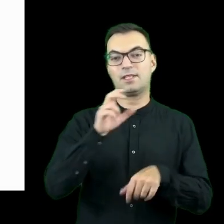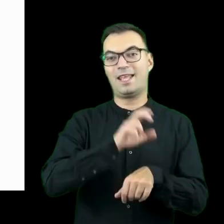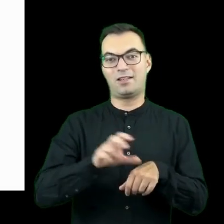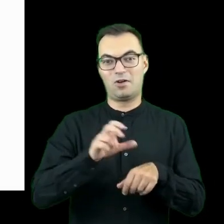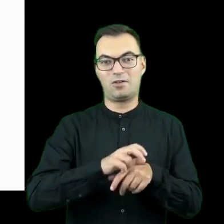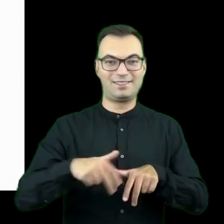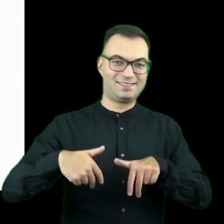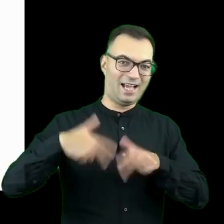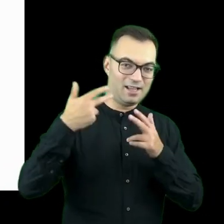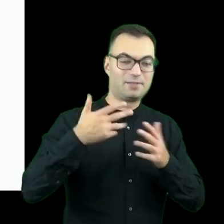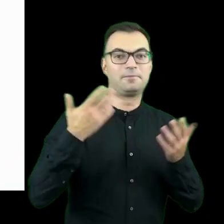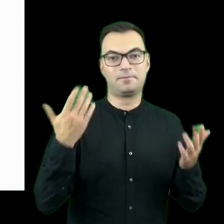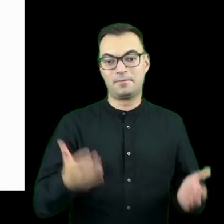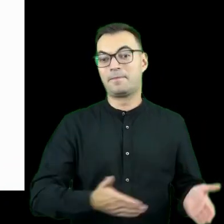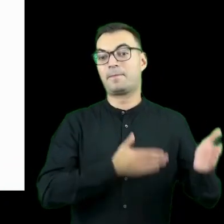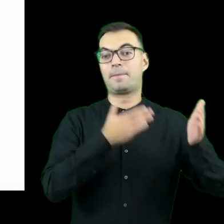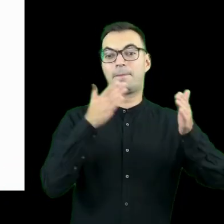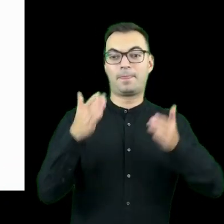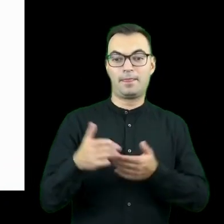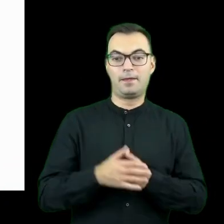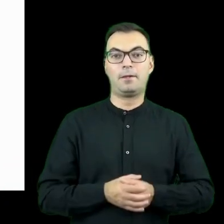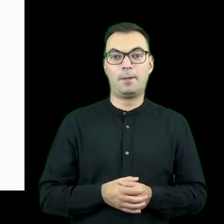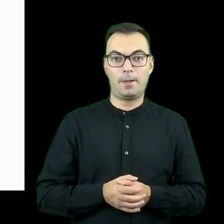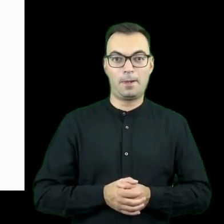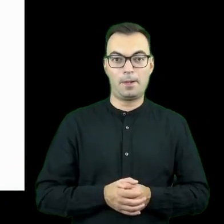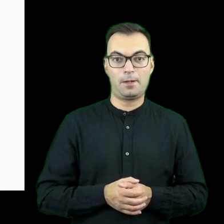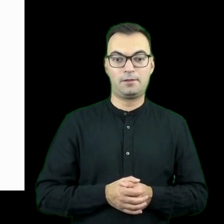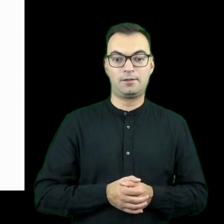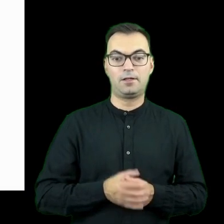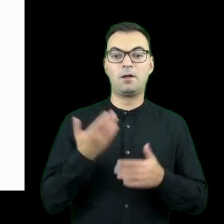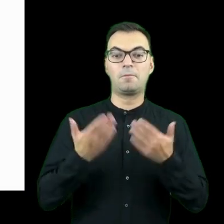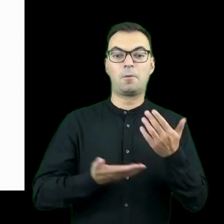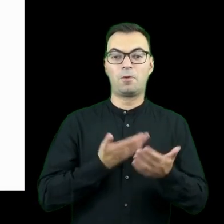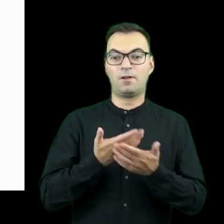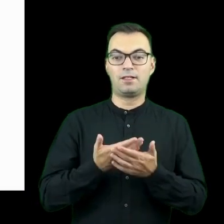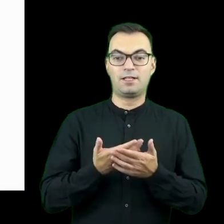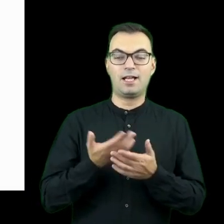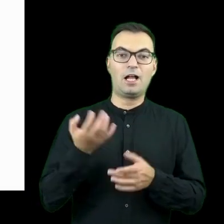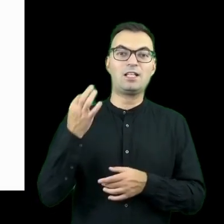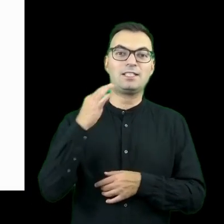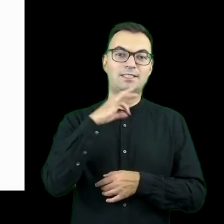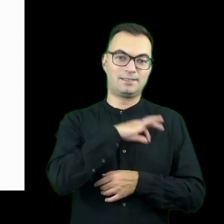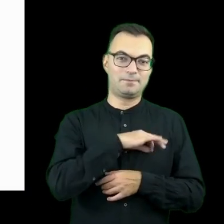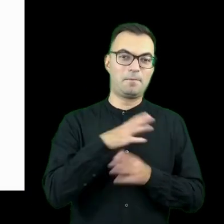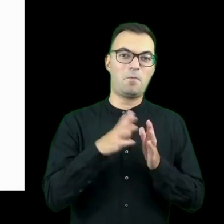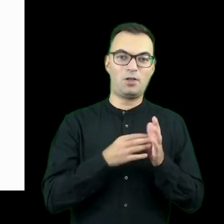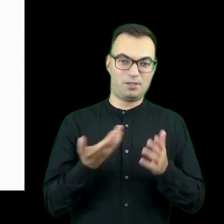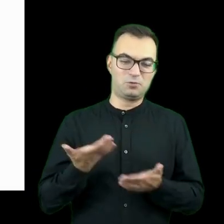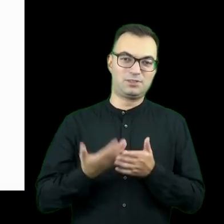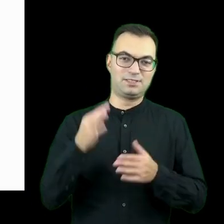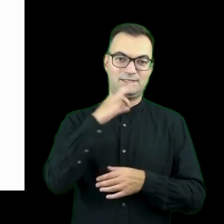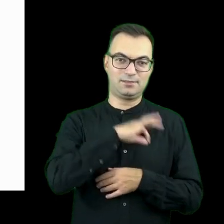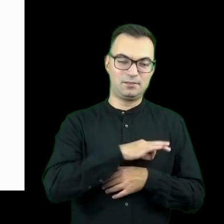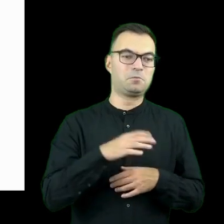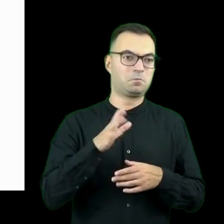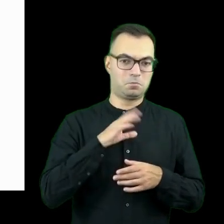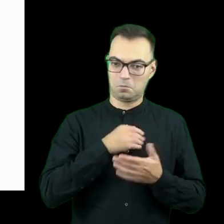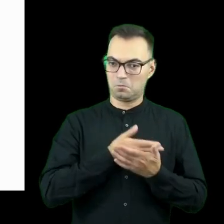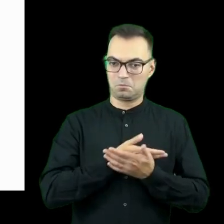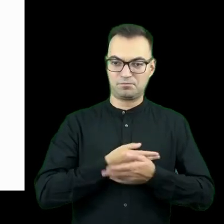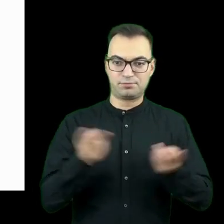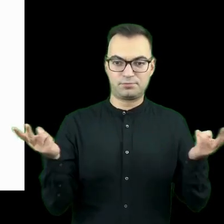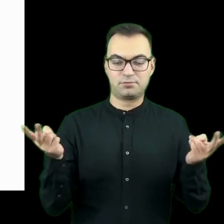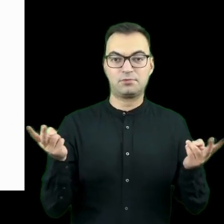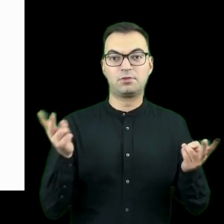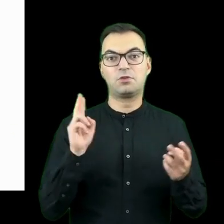technologii stalnych i zaoferowanie komercyjnego modelu, który jest dostępny